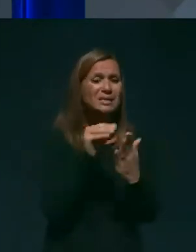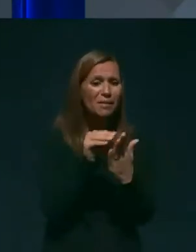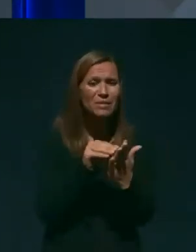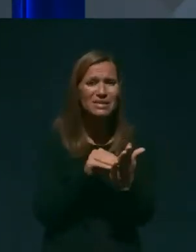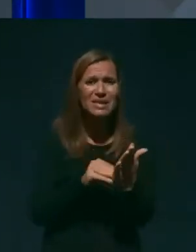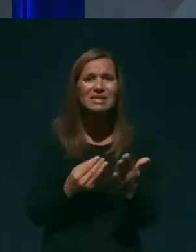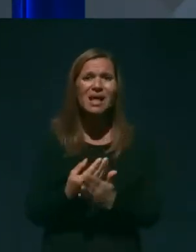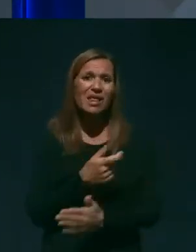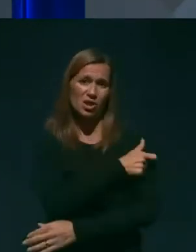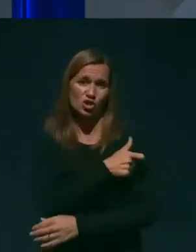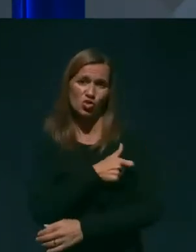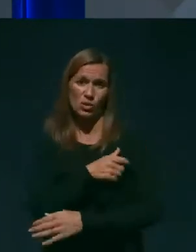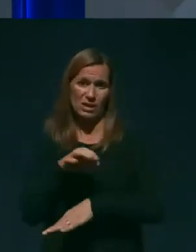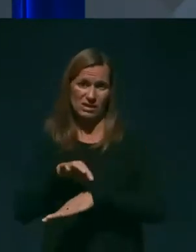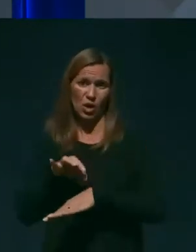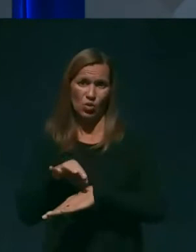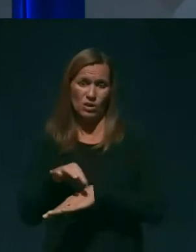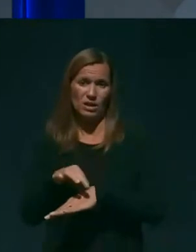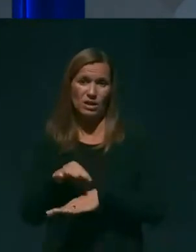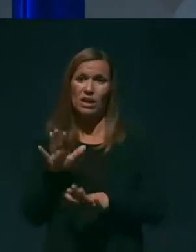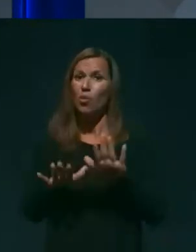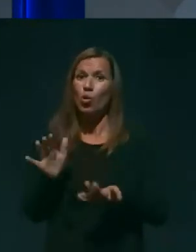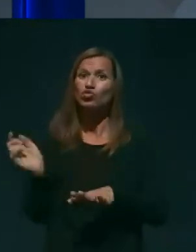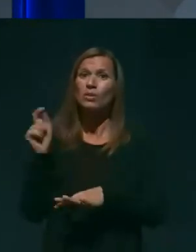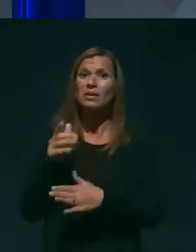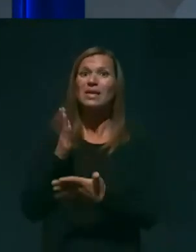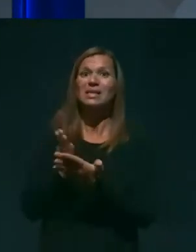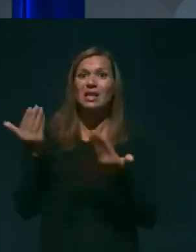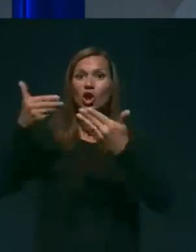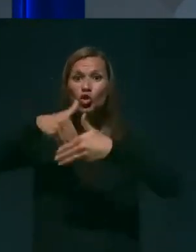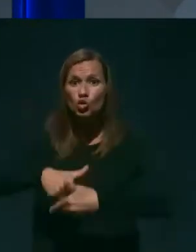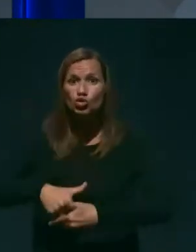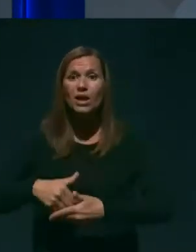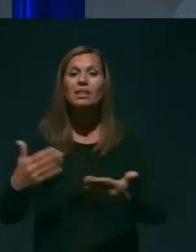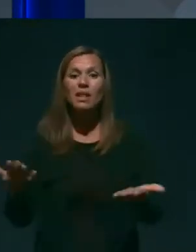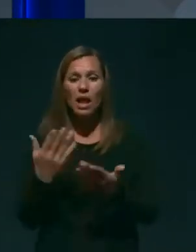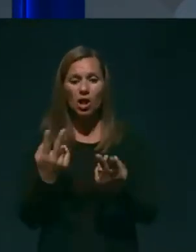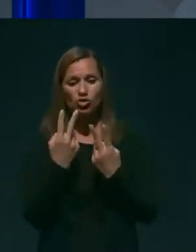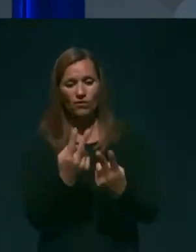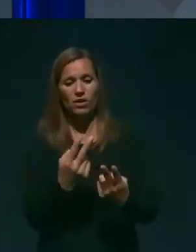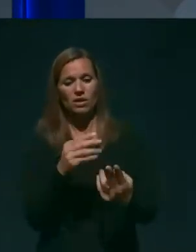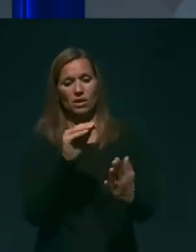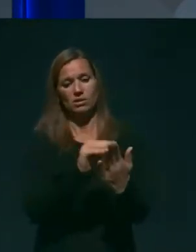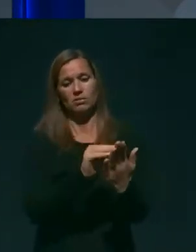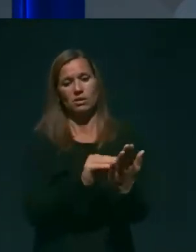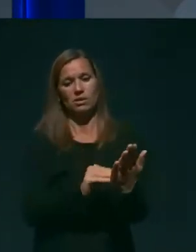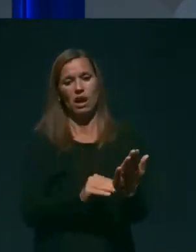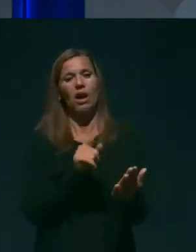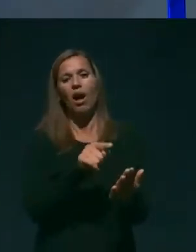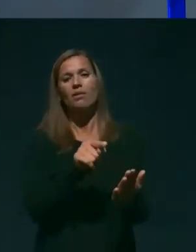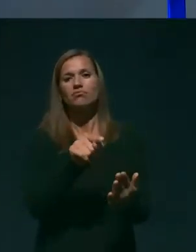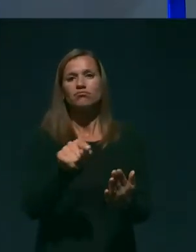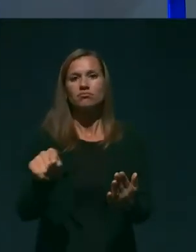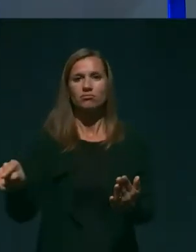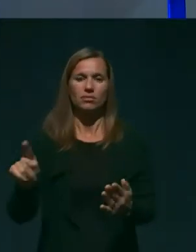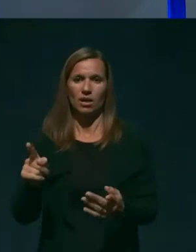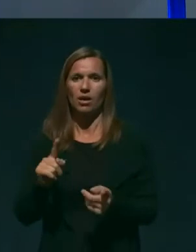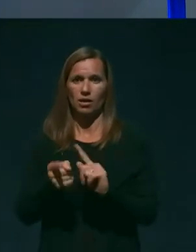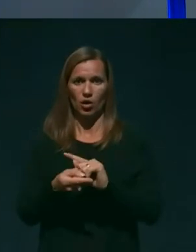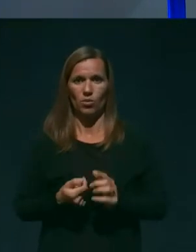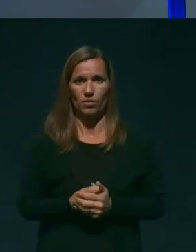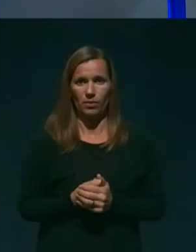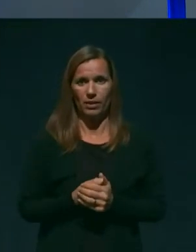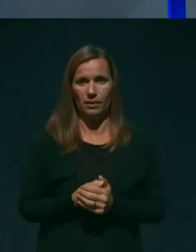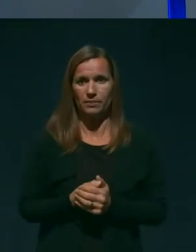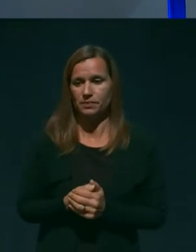zdravnika, ki pride mogoče saj de noči, ko dobi klic, da se lažje orientira. Še magistrica Lopuhova bi rada